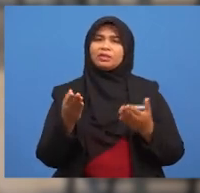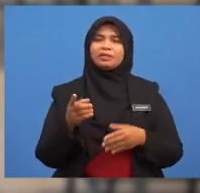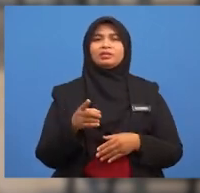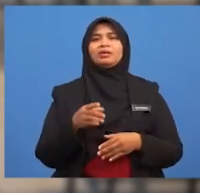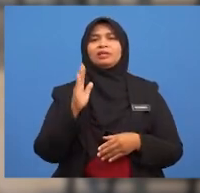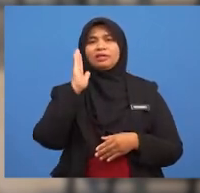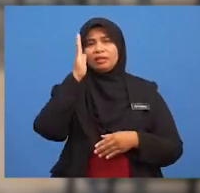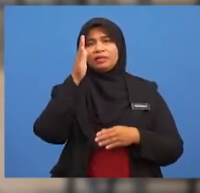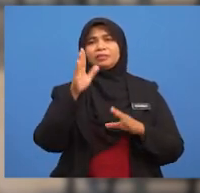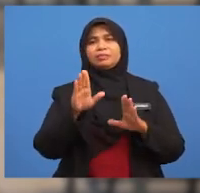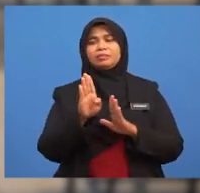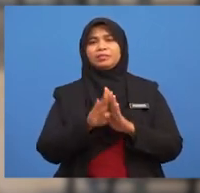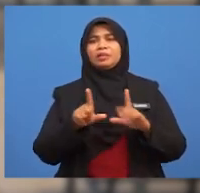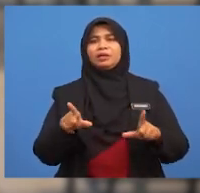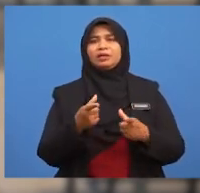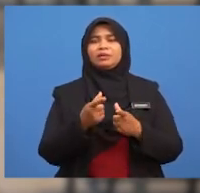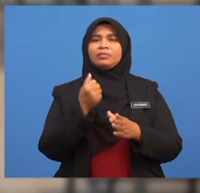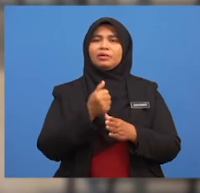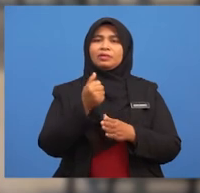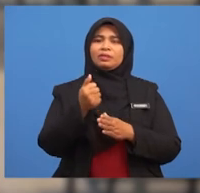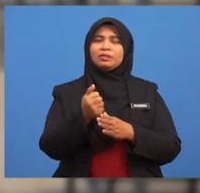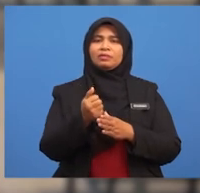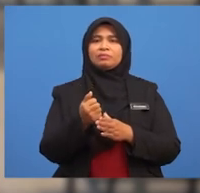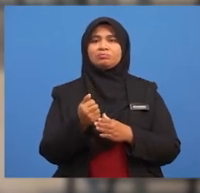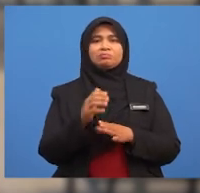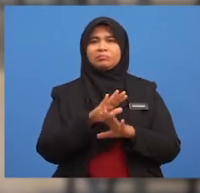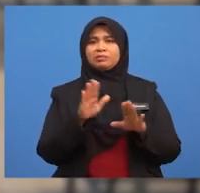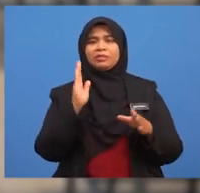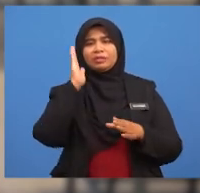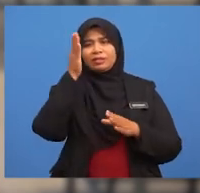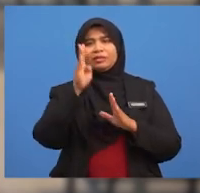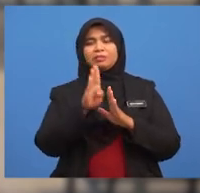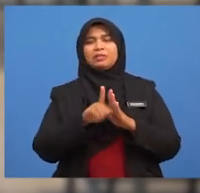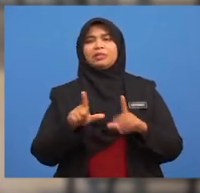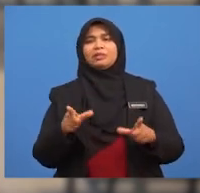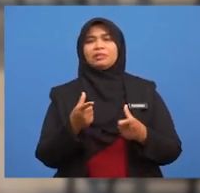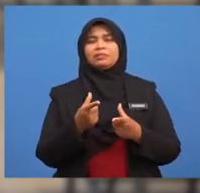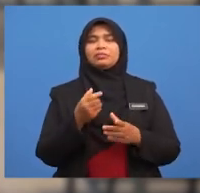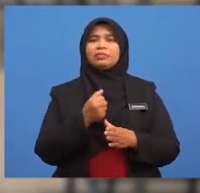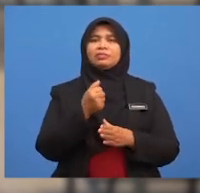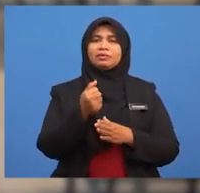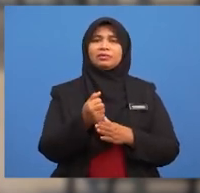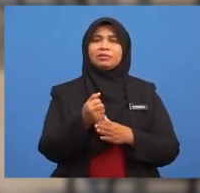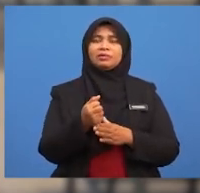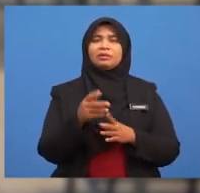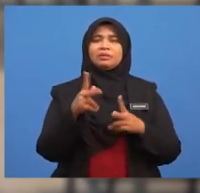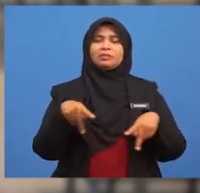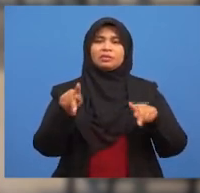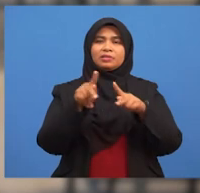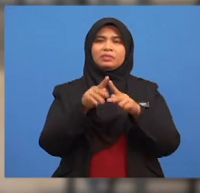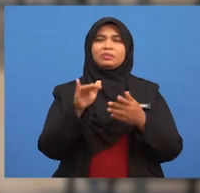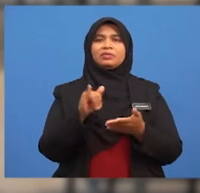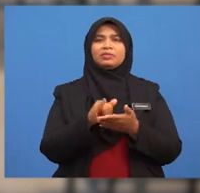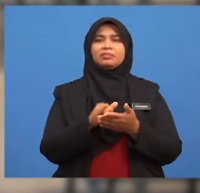berlaku Atau, jarang berlaku Ataupun, peristiwa tersebut